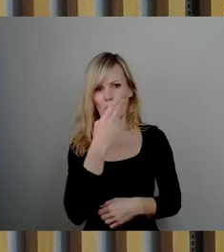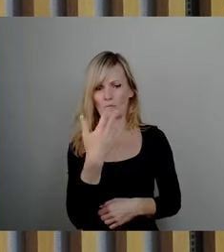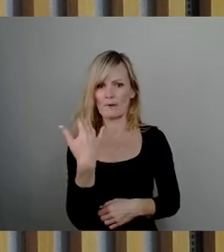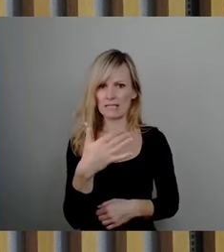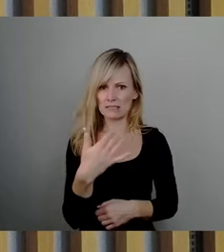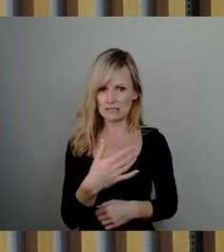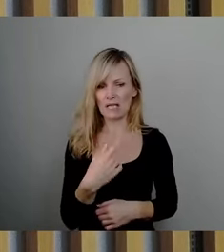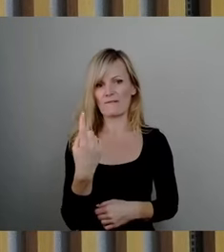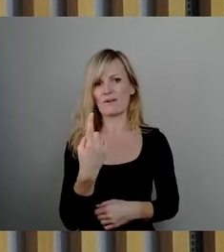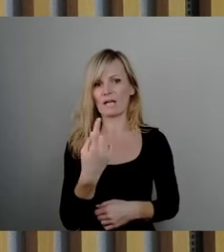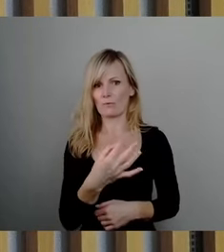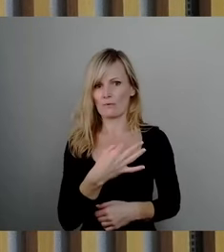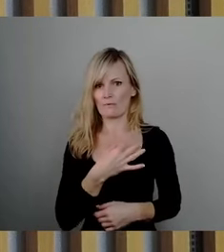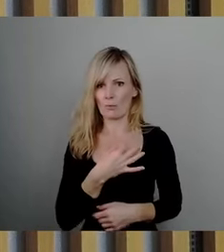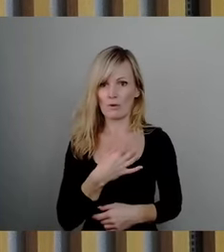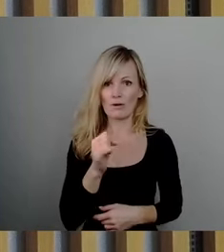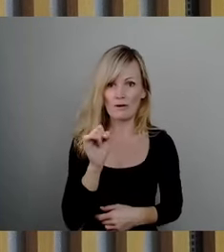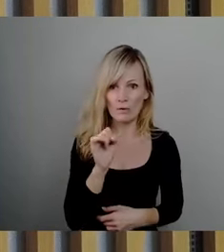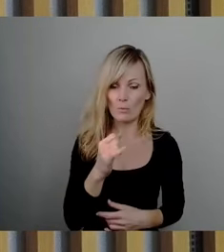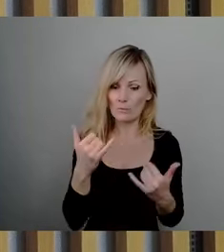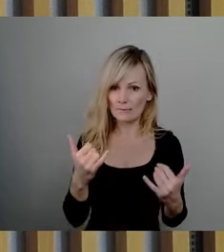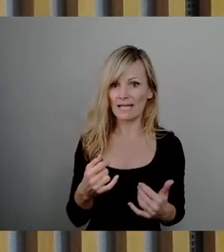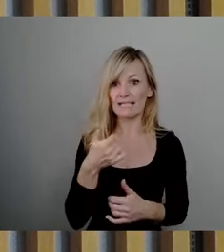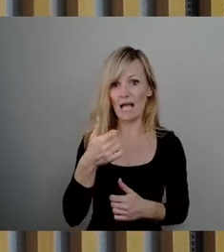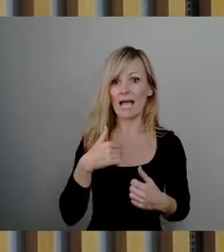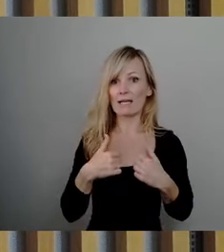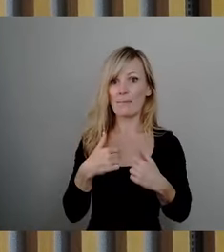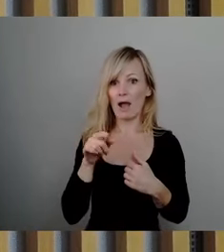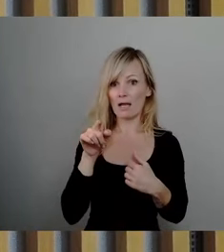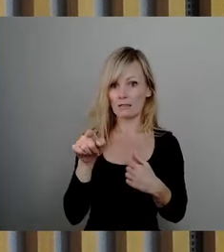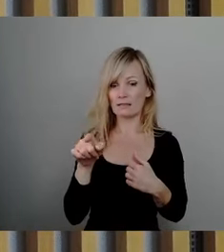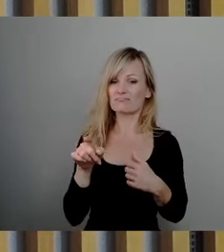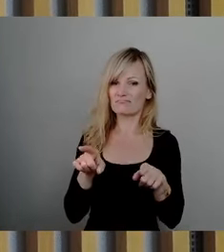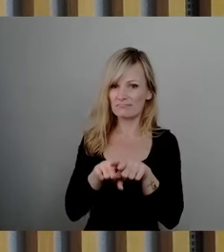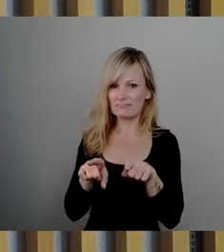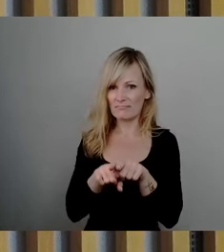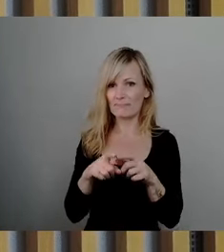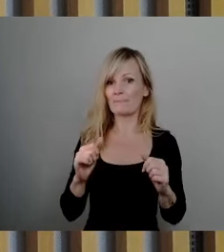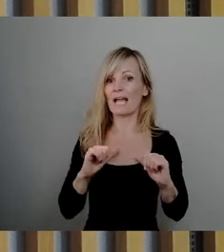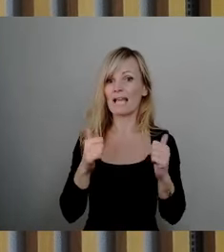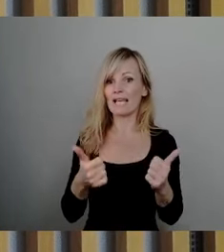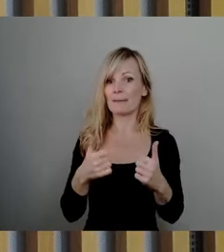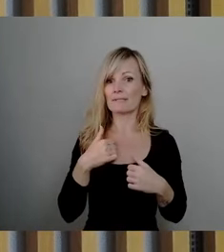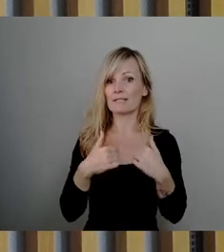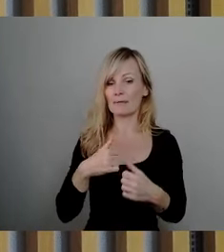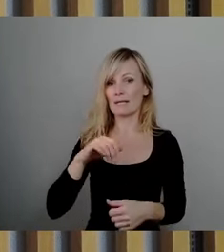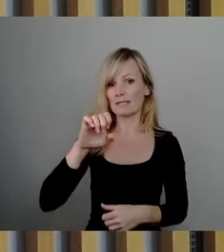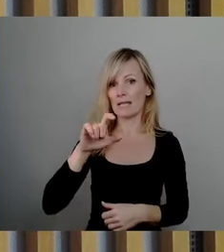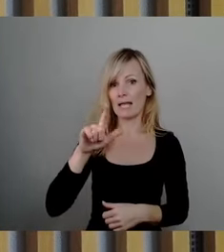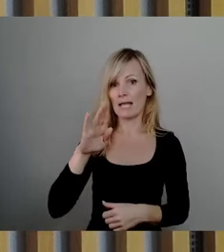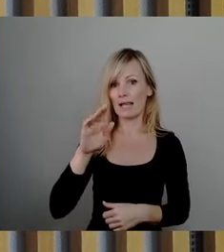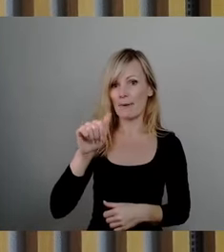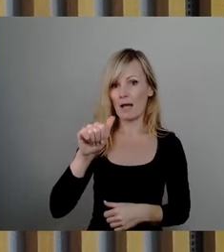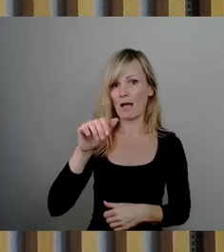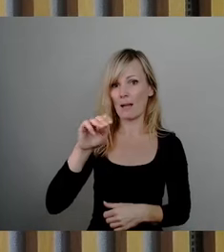wieder ein Bad, bei dem die Existenzfrage steht, das ist das Erlebnisbad Elba Mare in Dresden-Gorbitz.